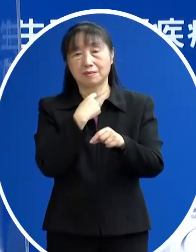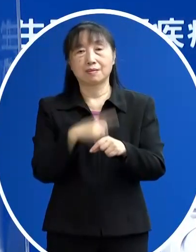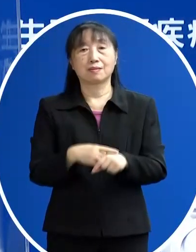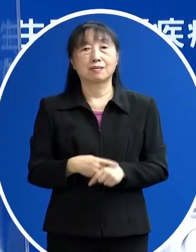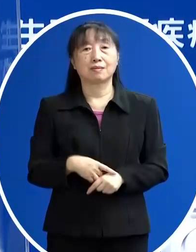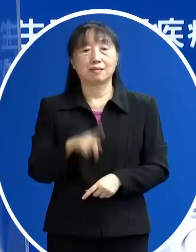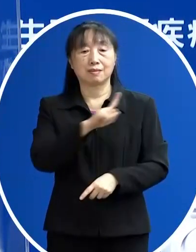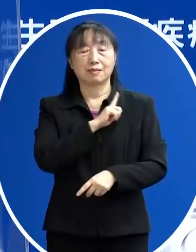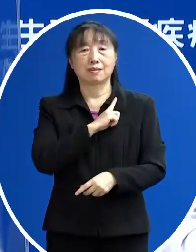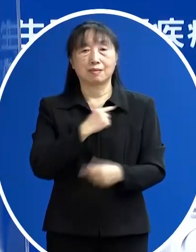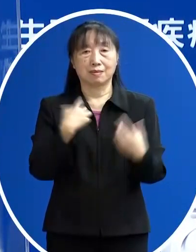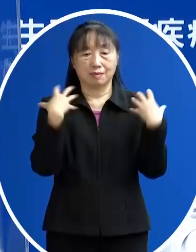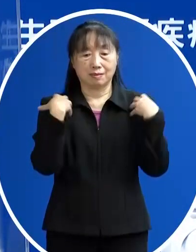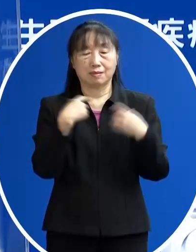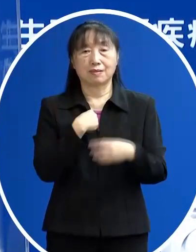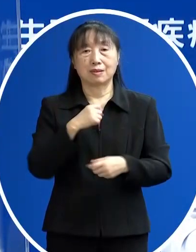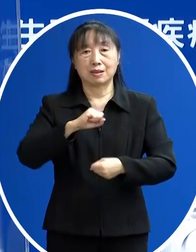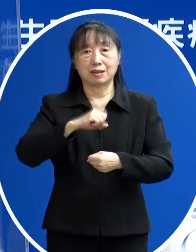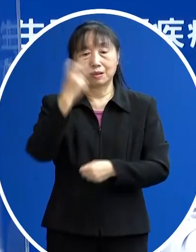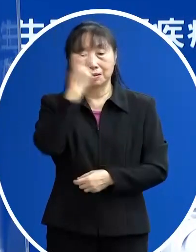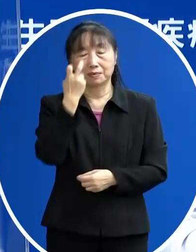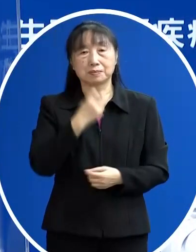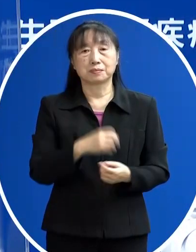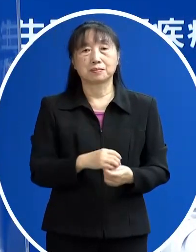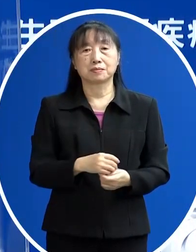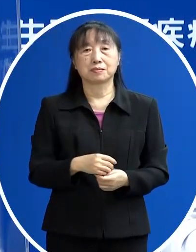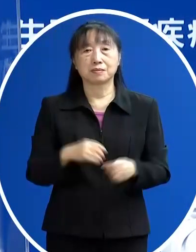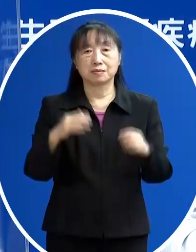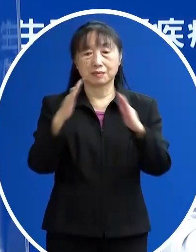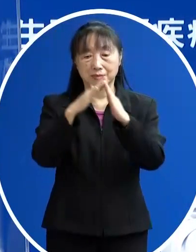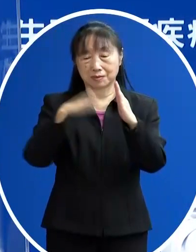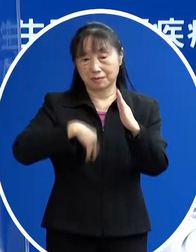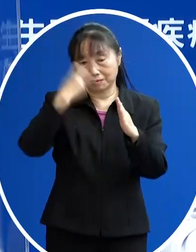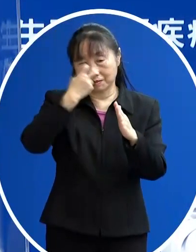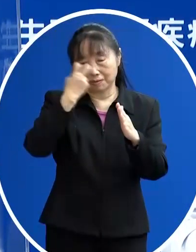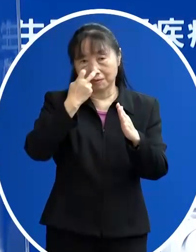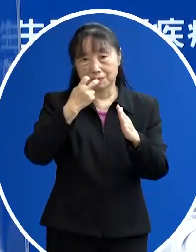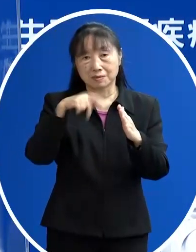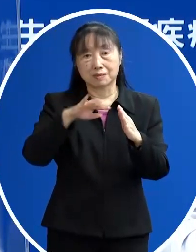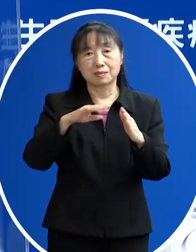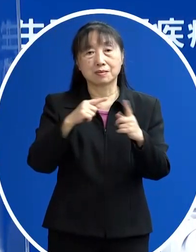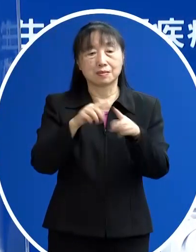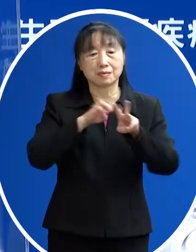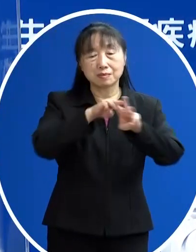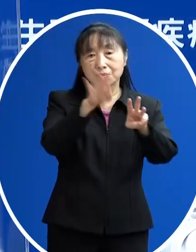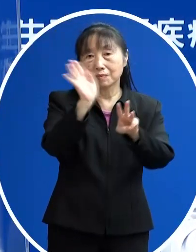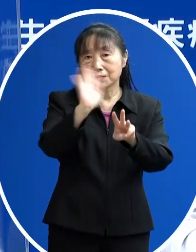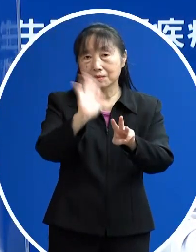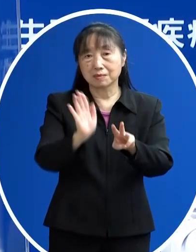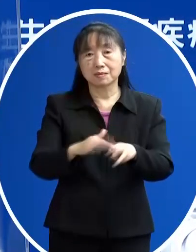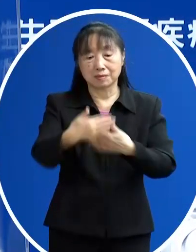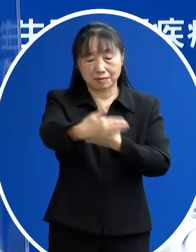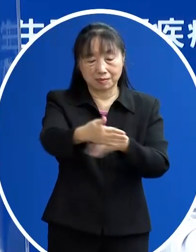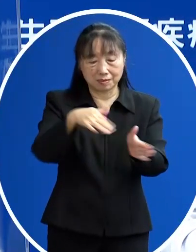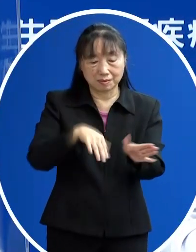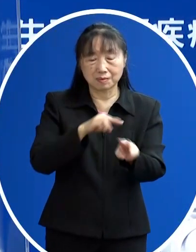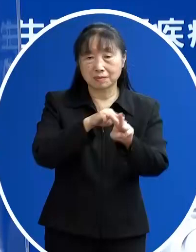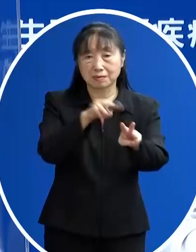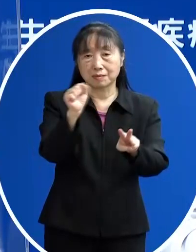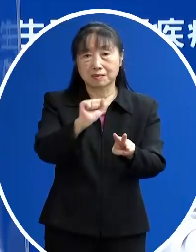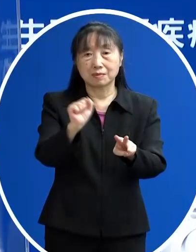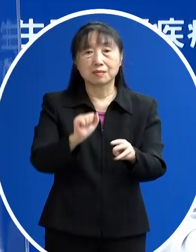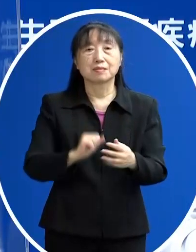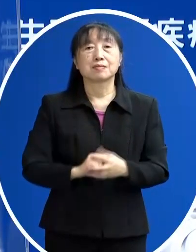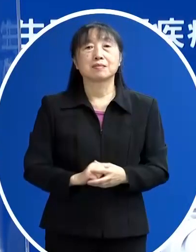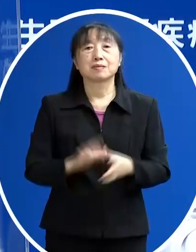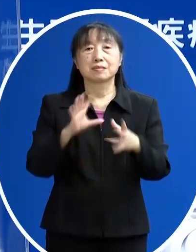理那所有在被在家裡居檢的人一定要逐步出事或逐步出戶那這